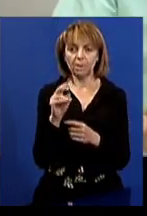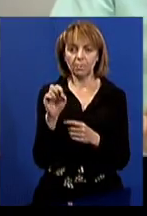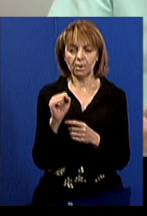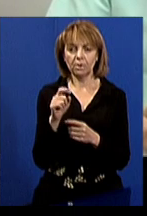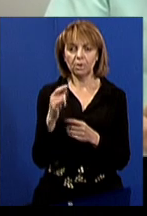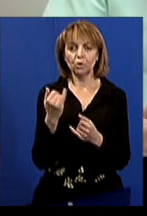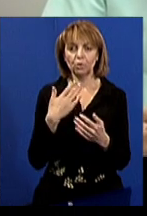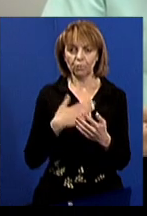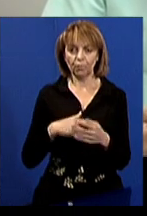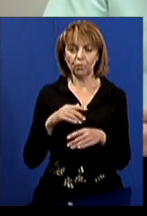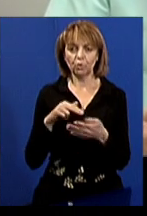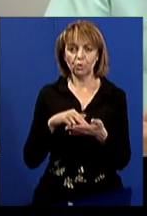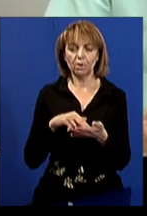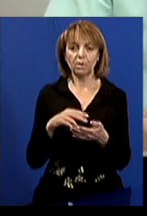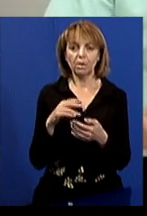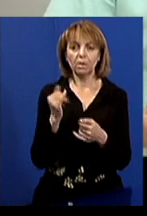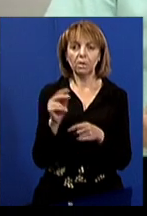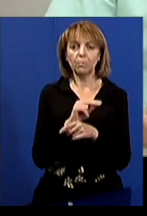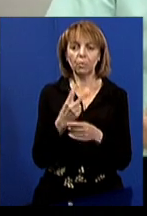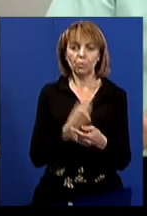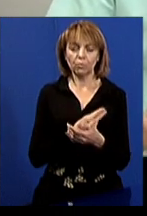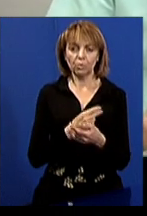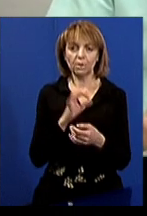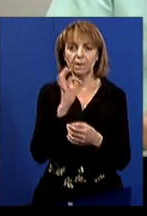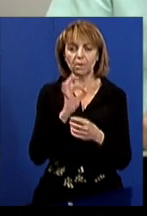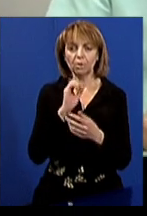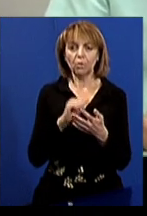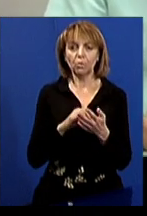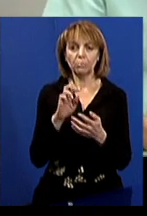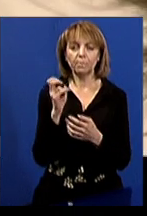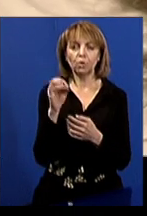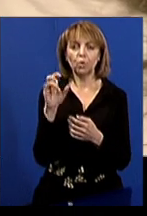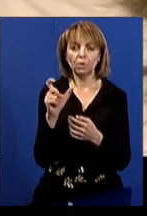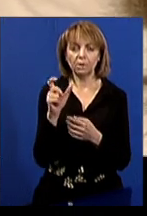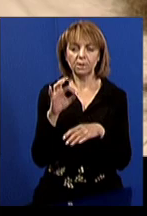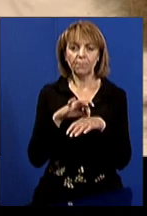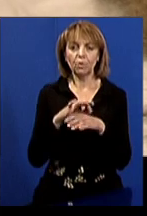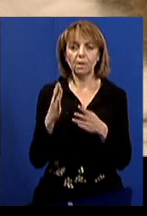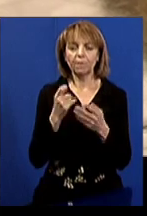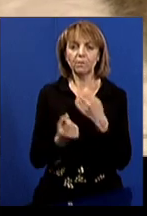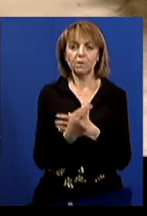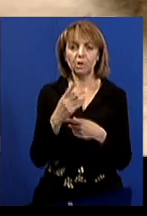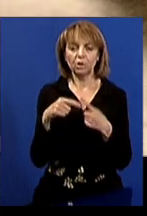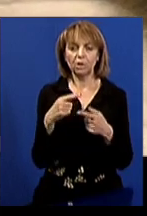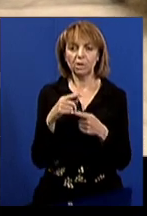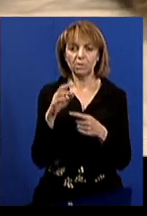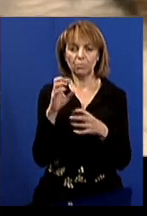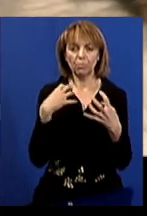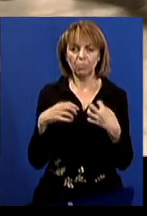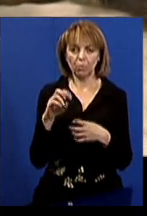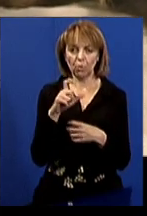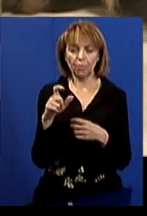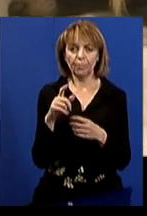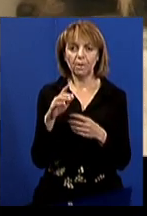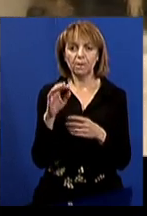задовільний. В лікарні собаці колють антибіотики та ліків від бабезеозу – захворювання, яке виникає через паразитів. З тіла